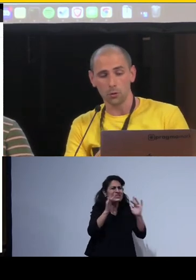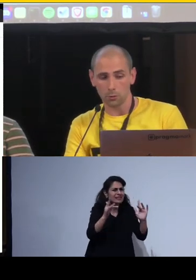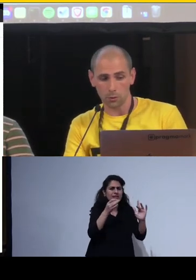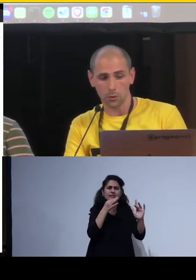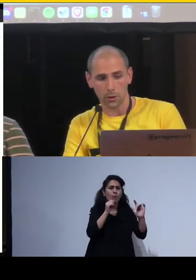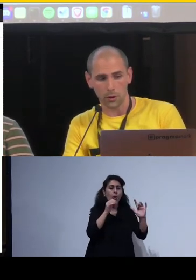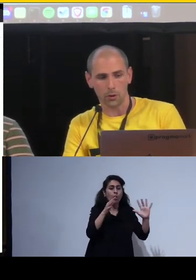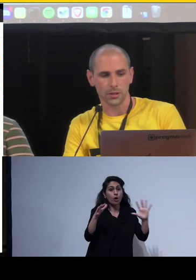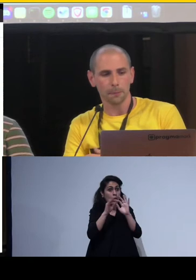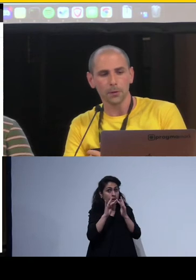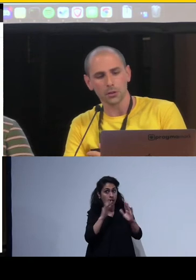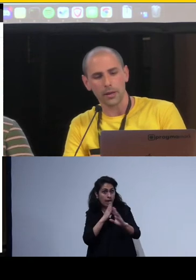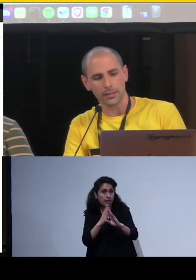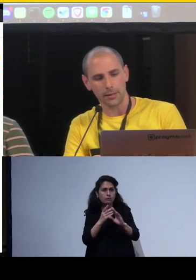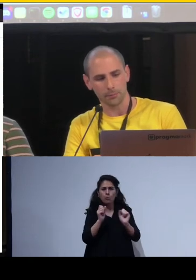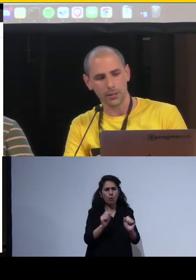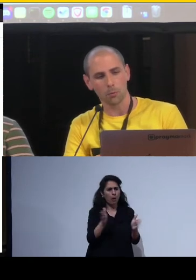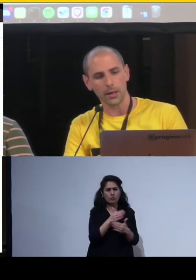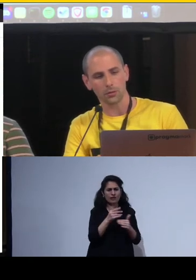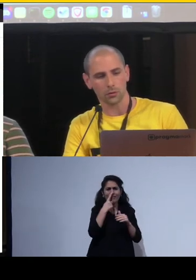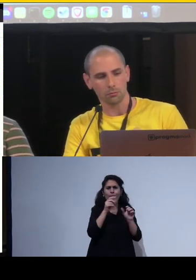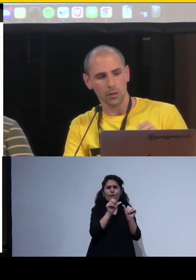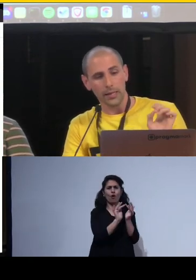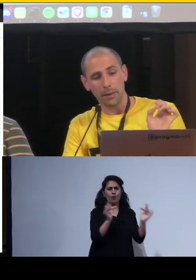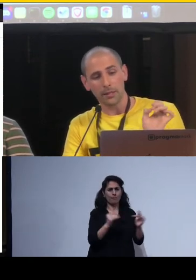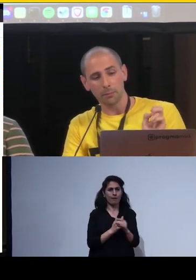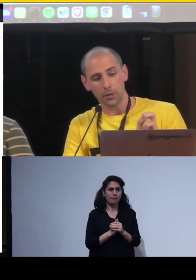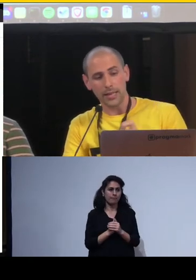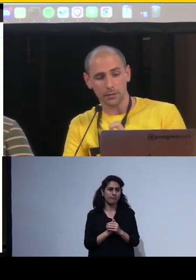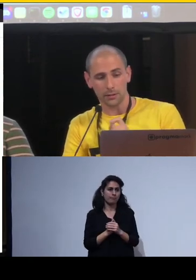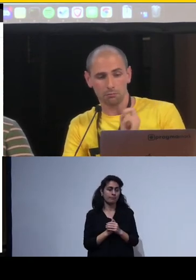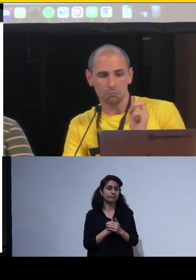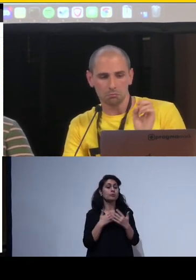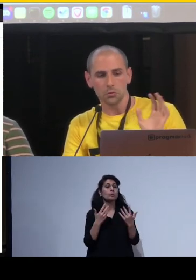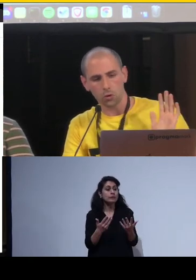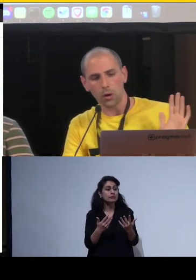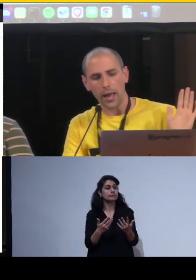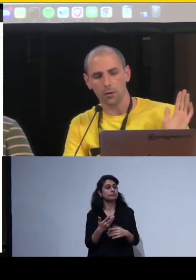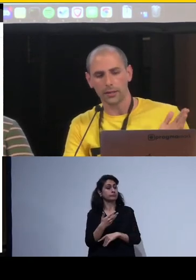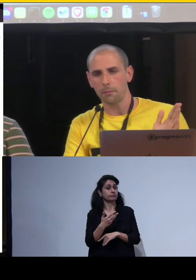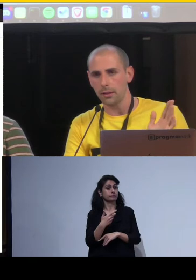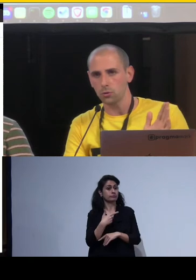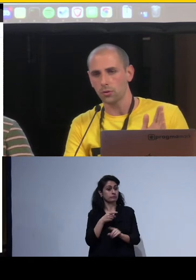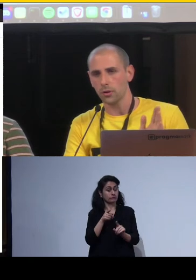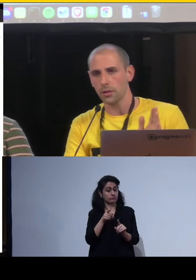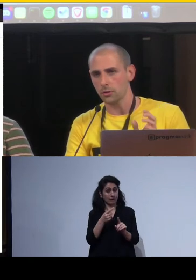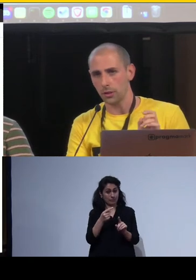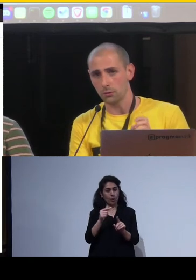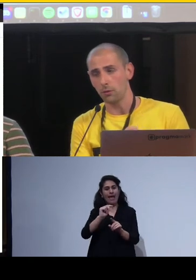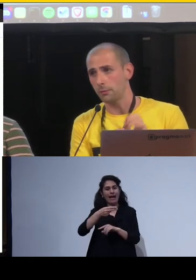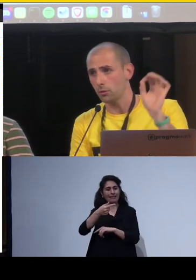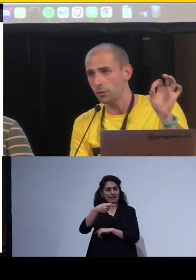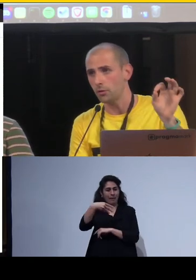veramente qualunque cosa. Di conseguenza, il commento che i media temporizzati sono ok con l'HTML è giusto, nel